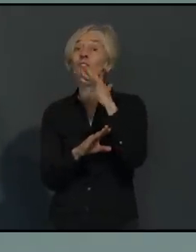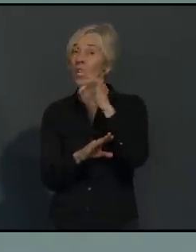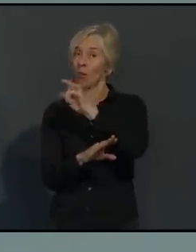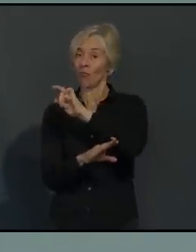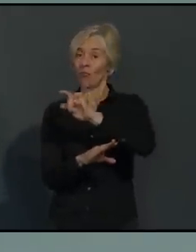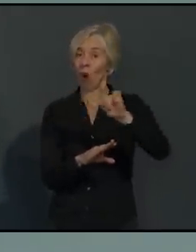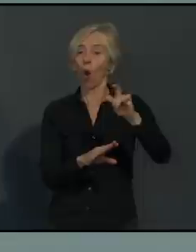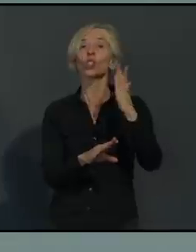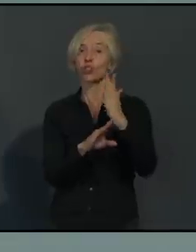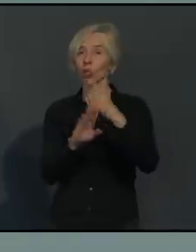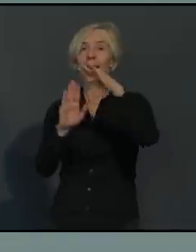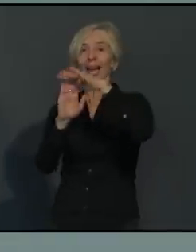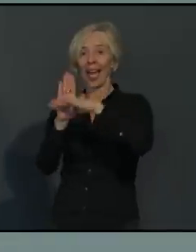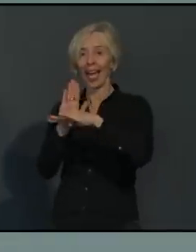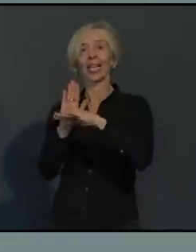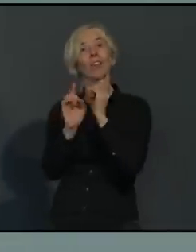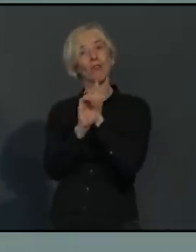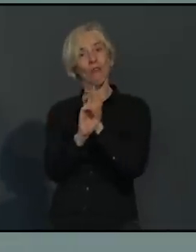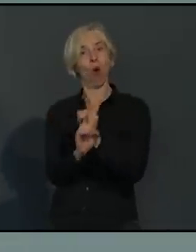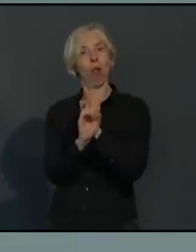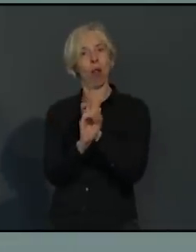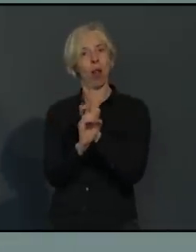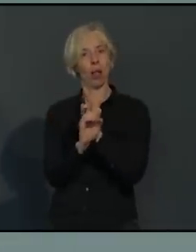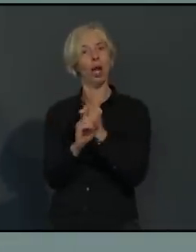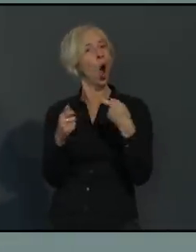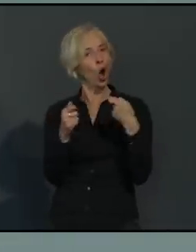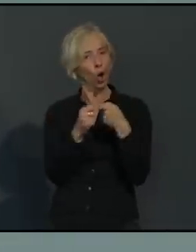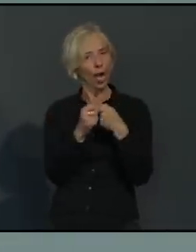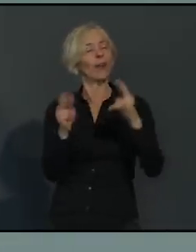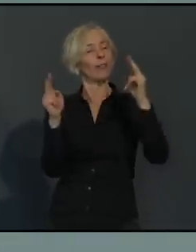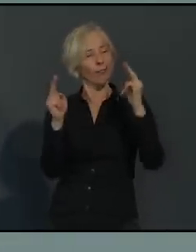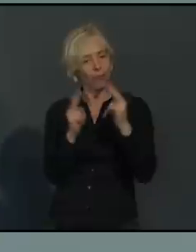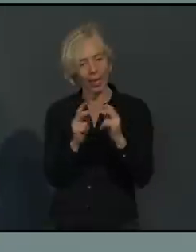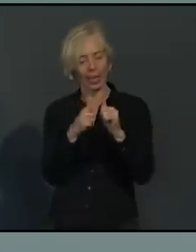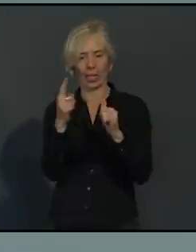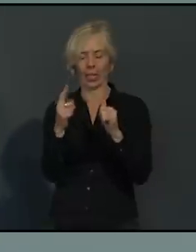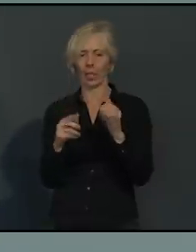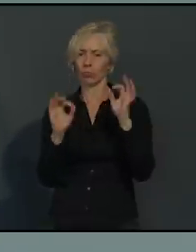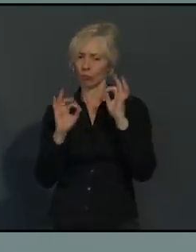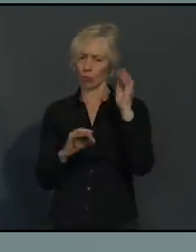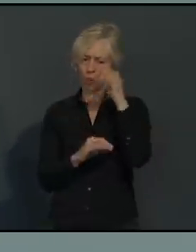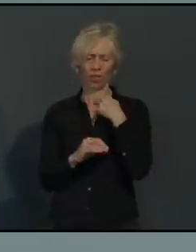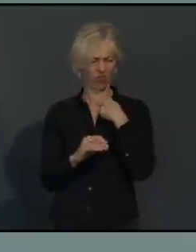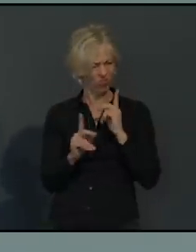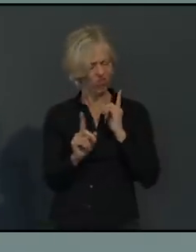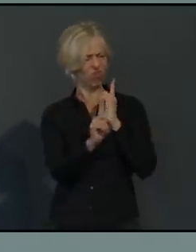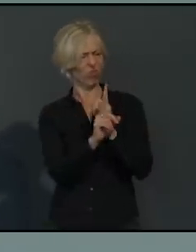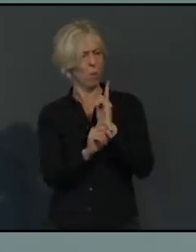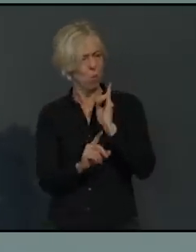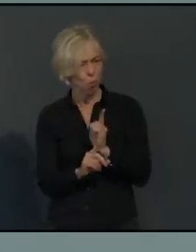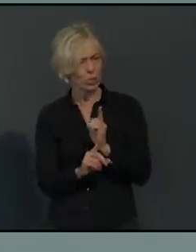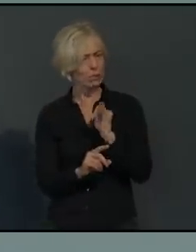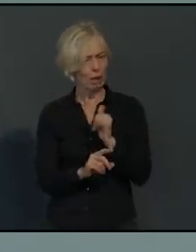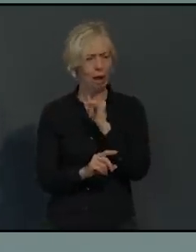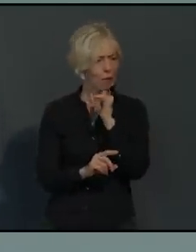halten, mit schwerem Herzen Kontakte eingeschränkt haben, sich genau überlegen, wo sie hingehen, die Maske vorbildlich